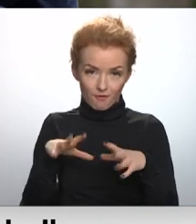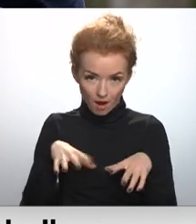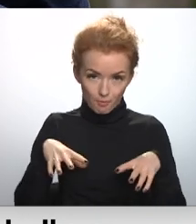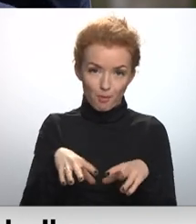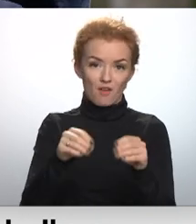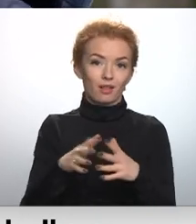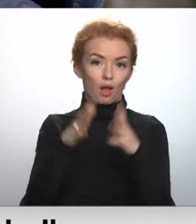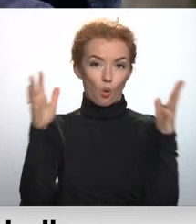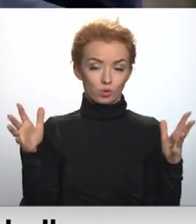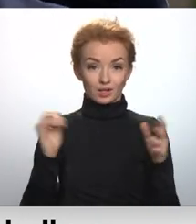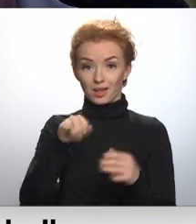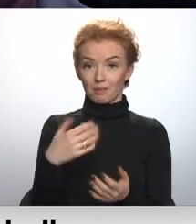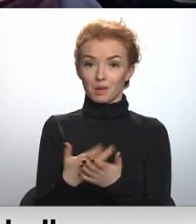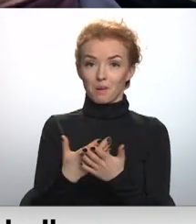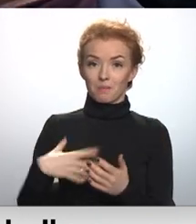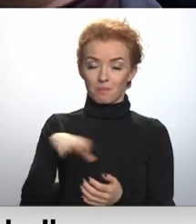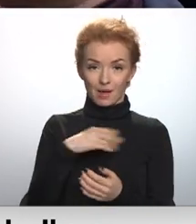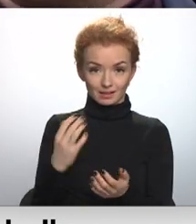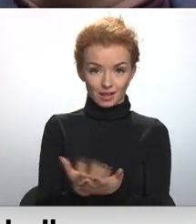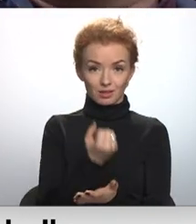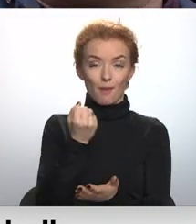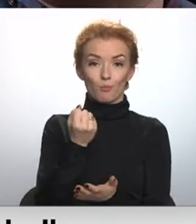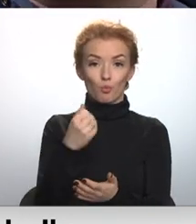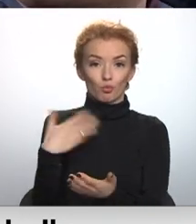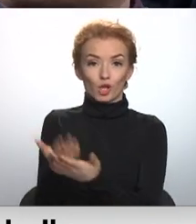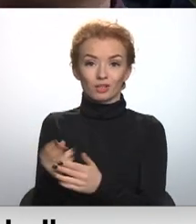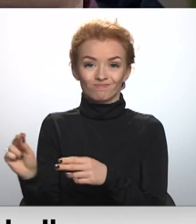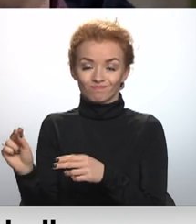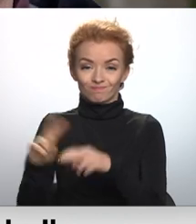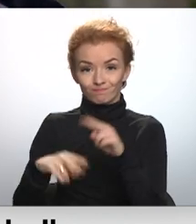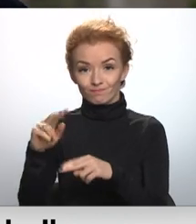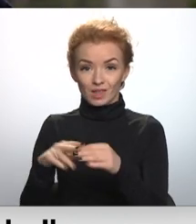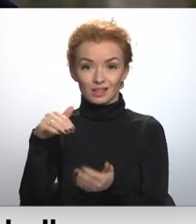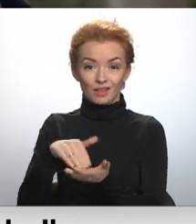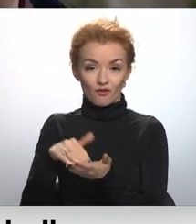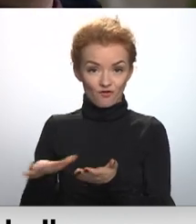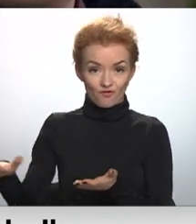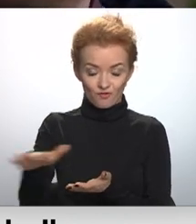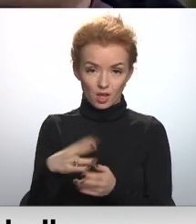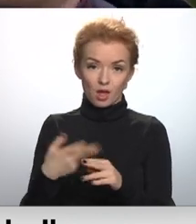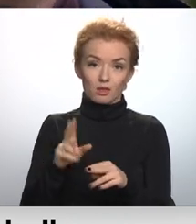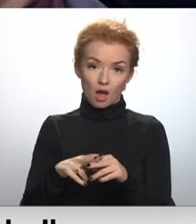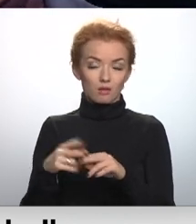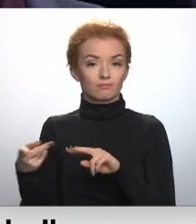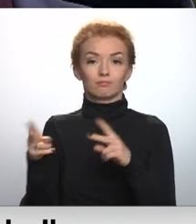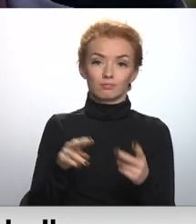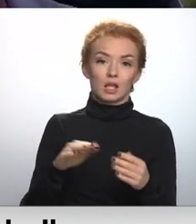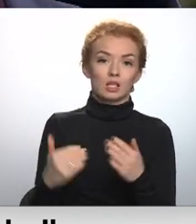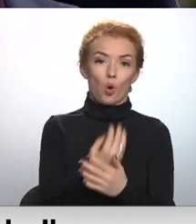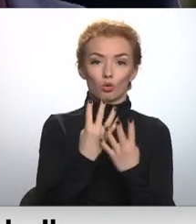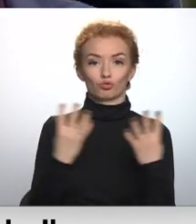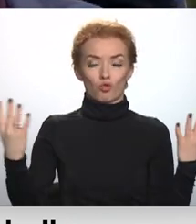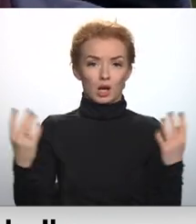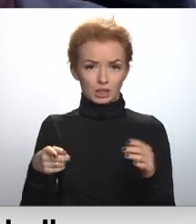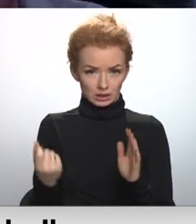Ja piemēram, mēs dabūjam to finansējumu stāvlaukumu, tad mēs savus līdzikļus mēģināsim griezt piemēram jaunā žoga izbūvē. Tas jau iztenībā